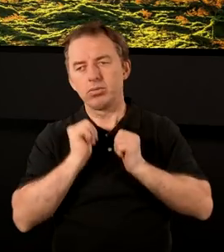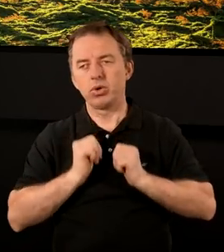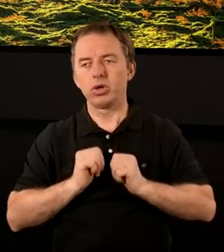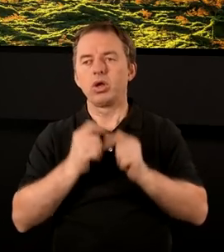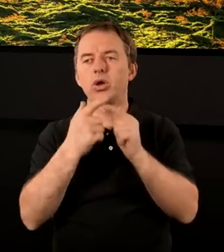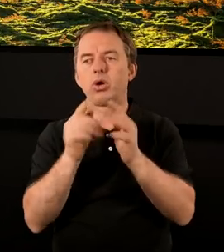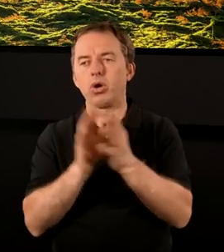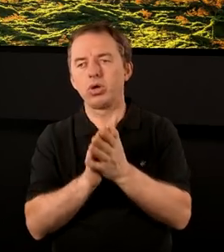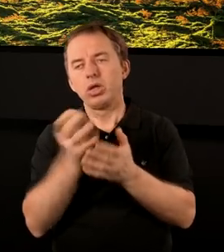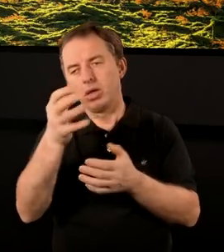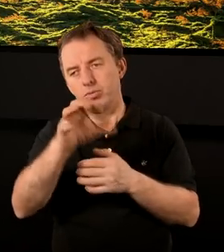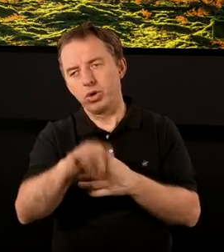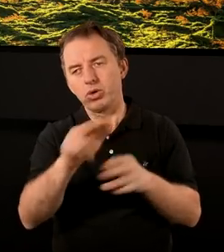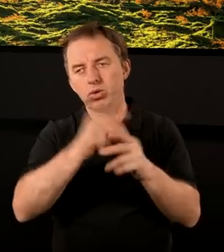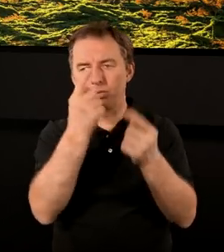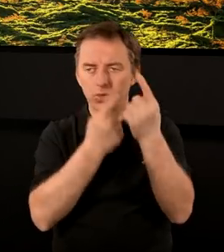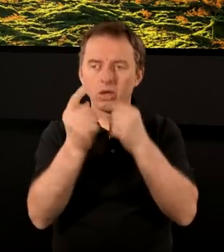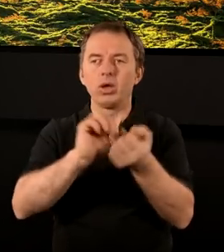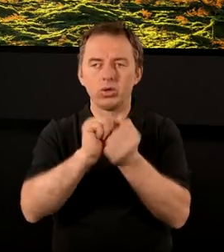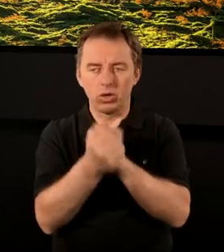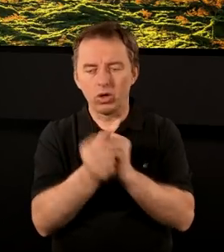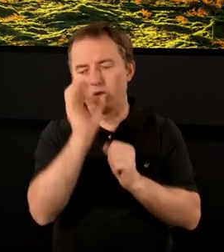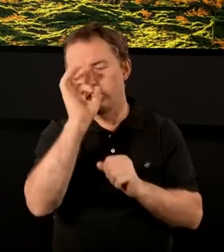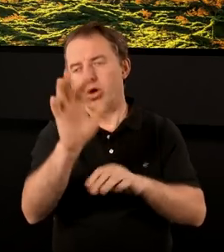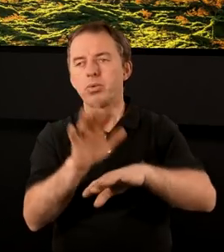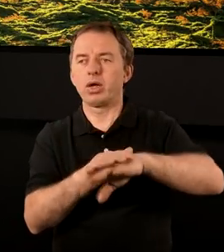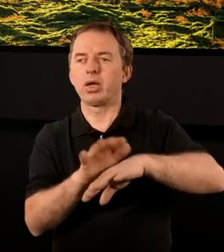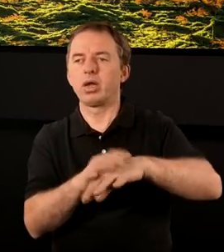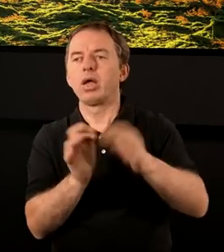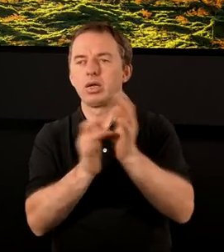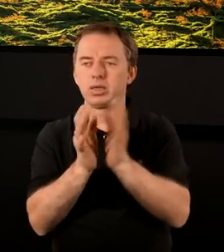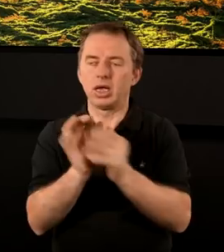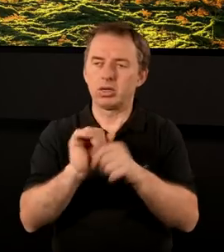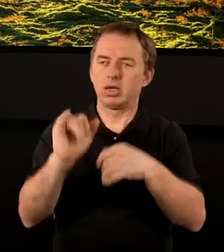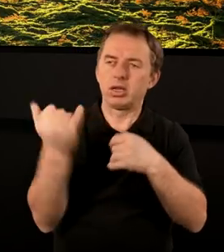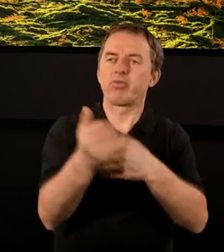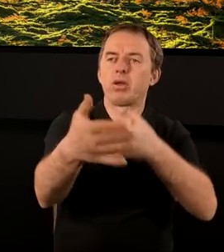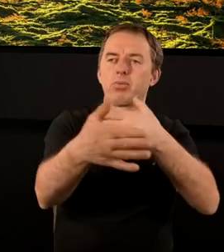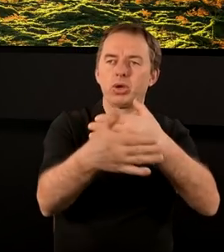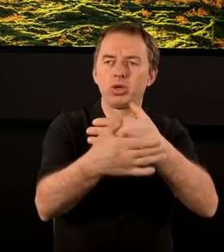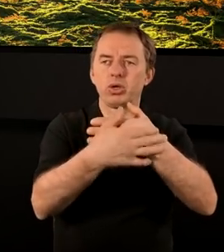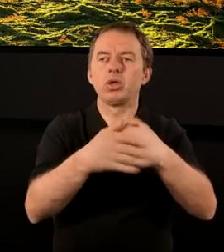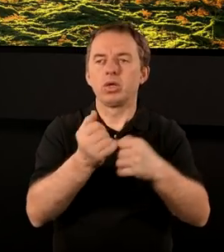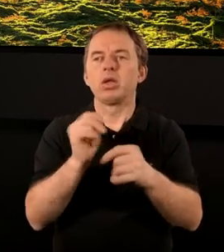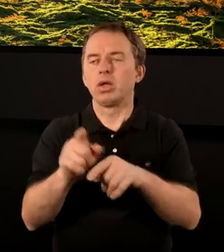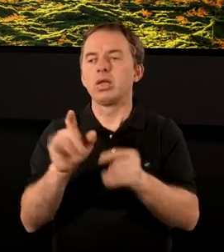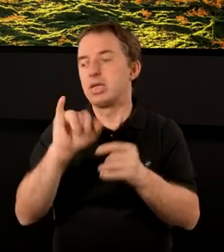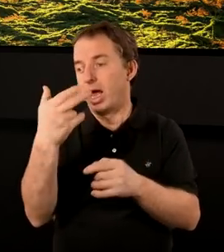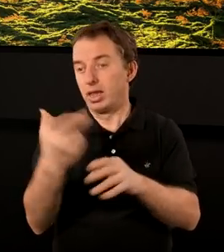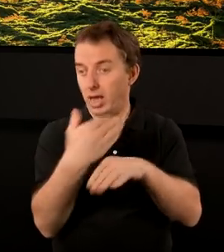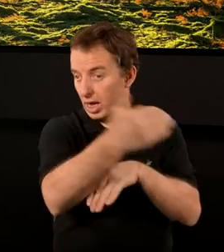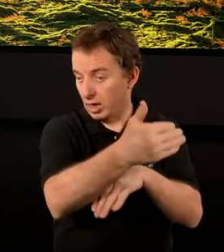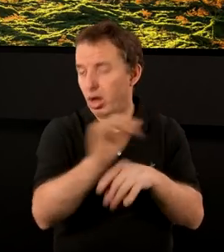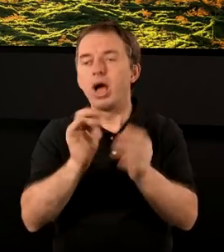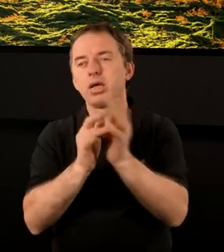Kościół, czy te zbory, o których myśli, są naprawdę w dobrych rękach, a Jezus jest blisko. Nawet jeżeli On jest daleko, to